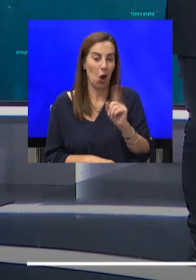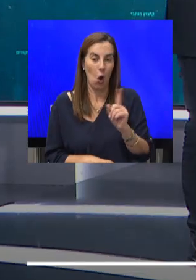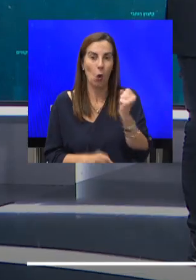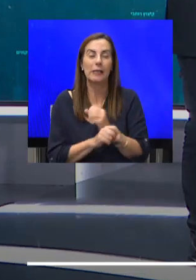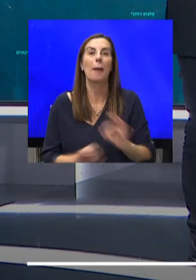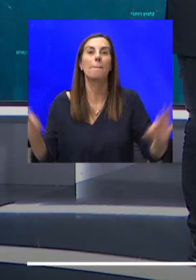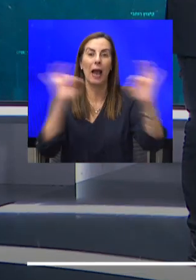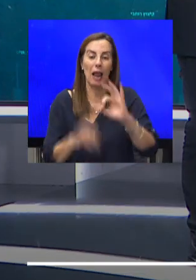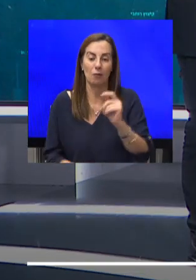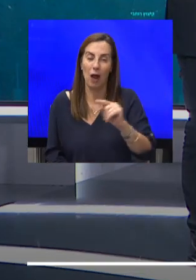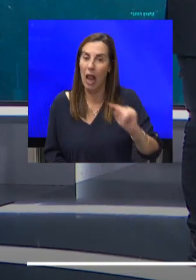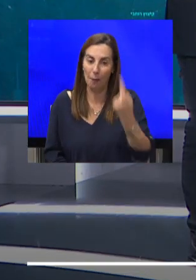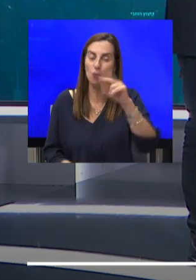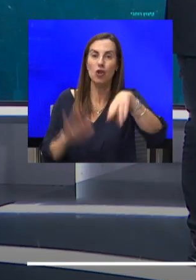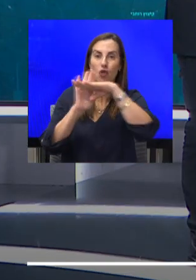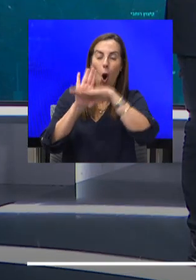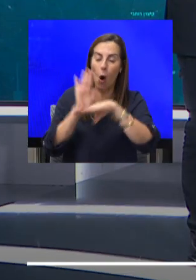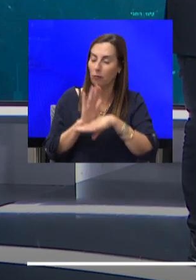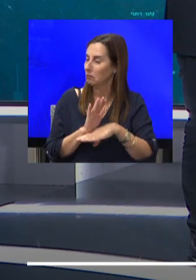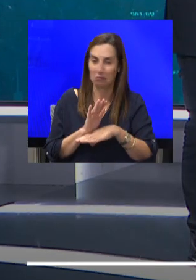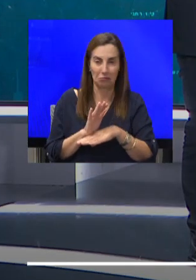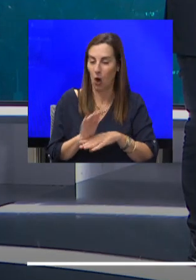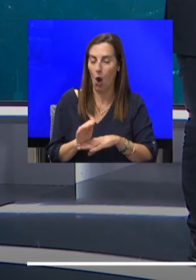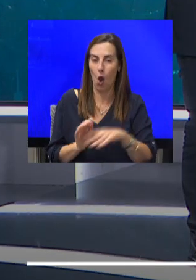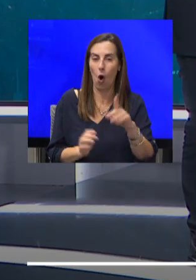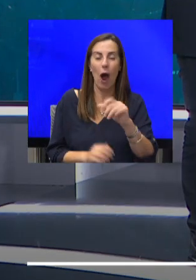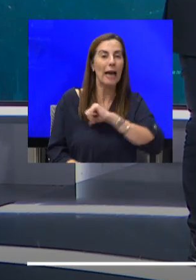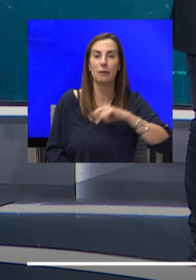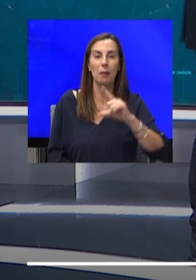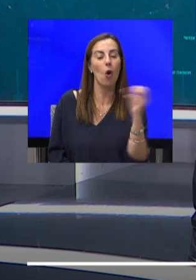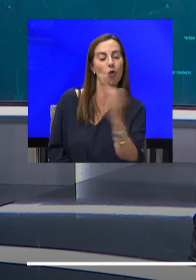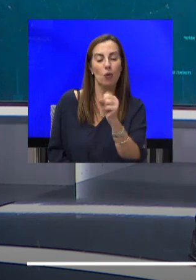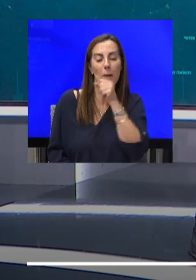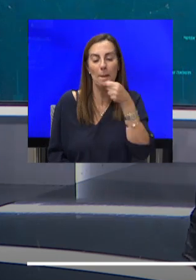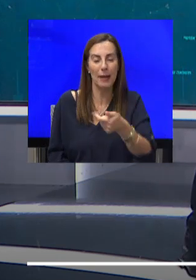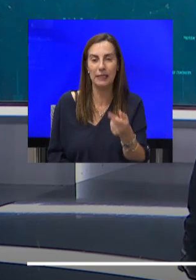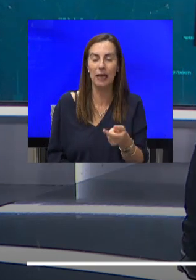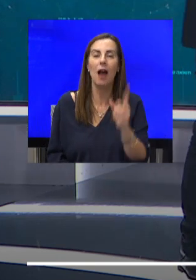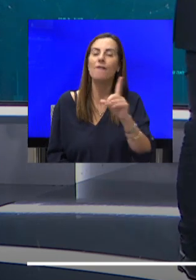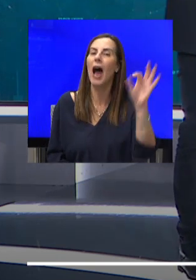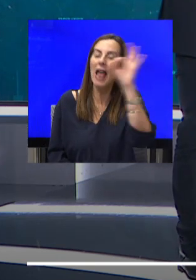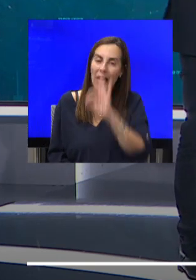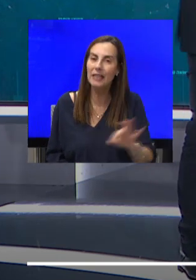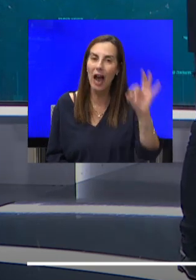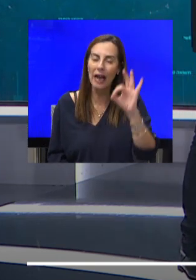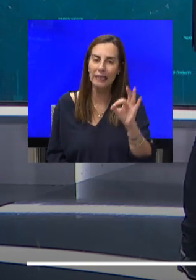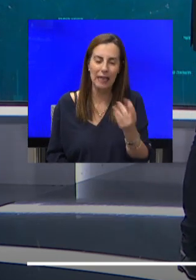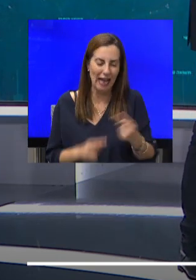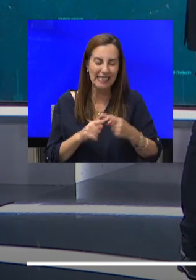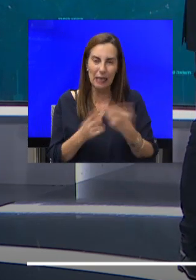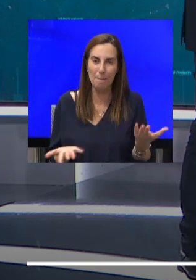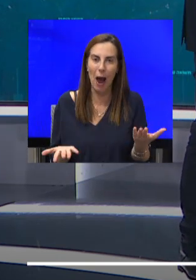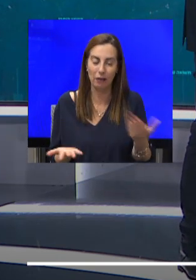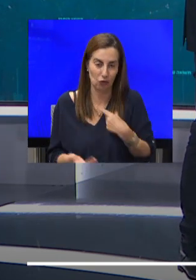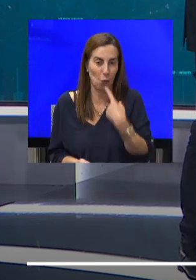למרות החוק לחסוך לפנסיה, ולא את מלו השכר שלהם בטוח, אבל עדיין, העיתות כאן, שאנחנו מוטיטים לאנשים, להגיד להם,